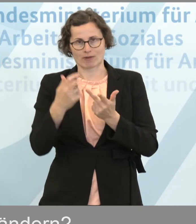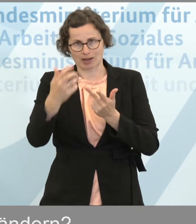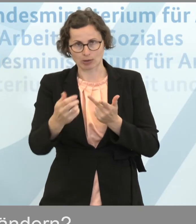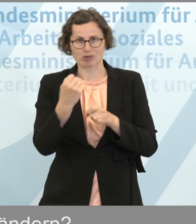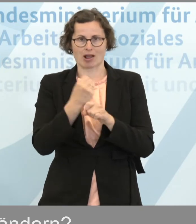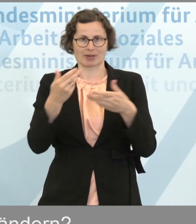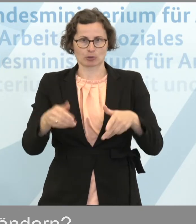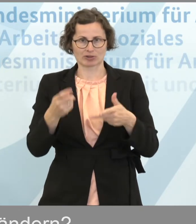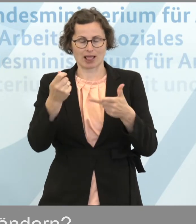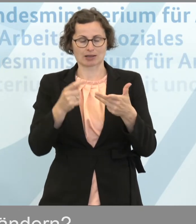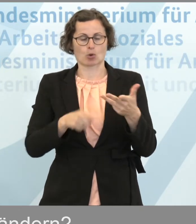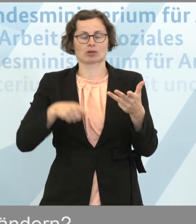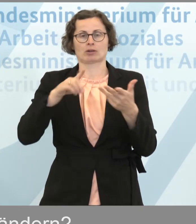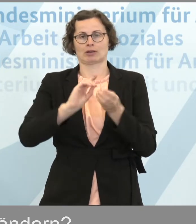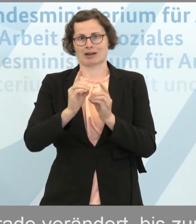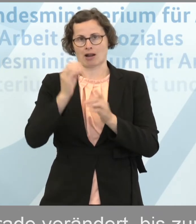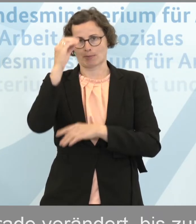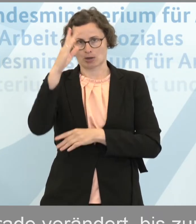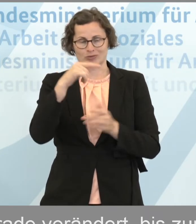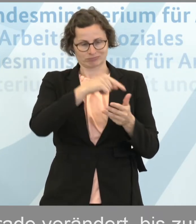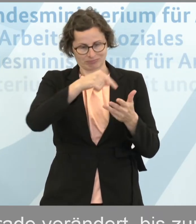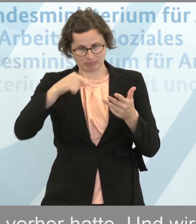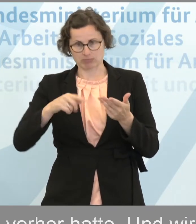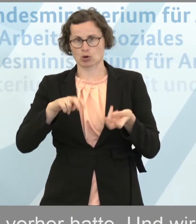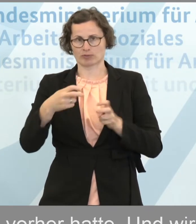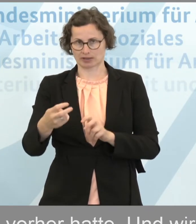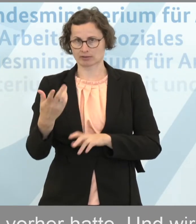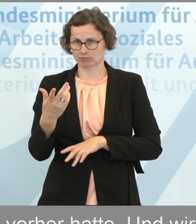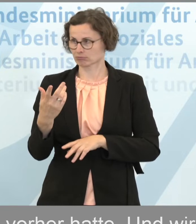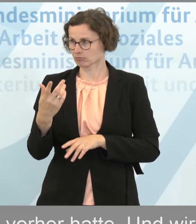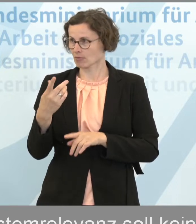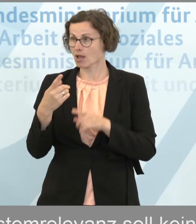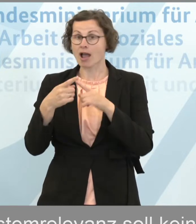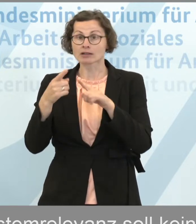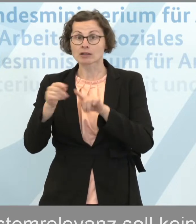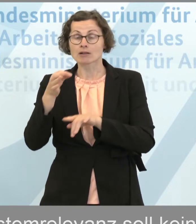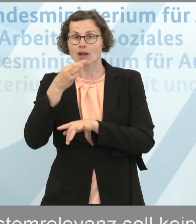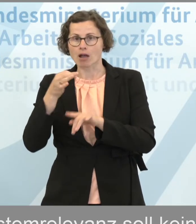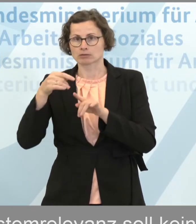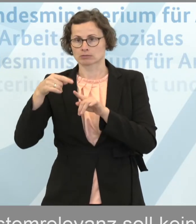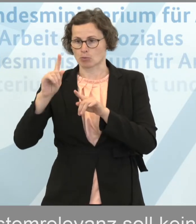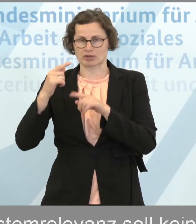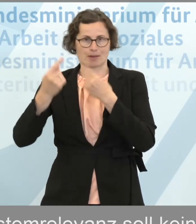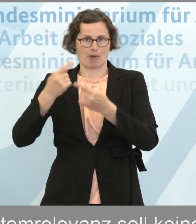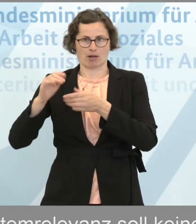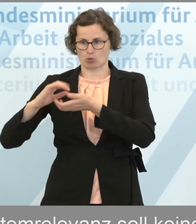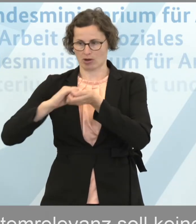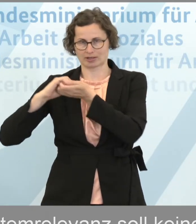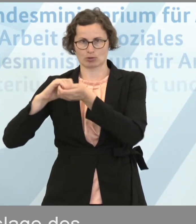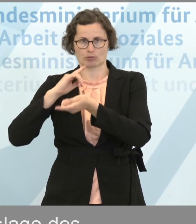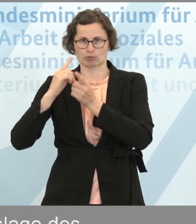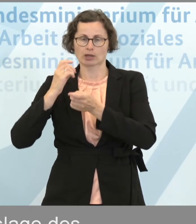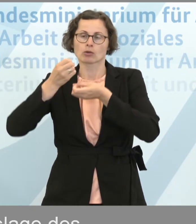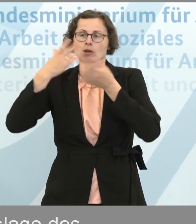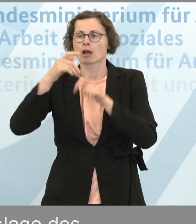und auch der digitalen Bildung. Alle anderen Fragen sind immer in dem Verfahren zu besprechen und da wird es viele geben, die noch